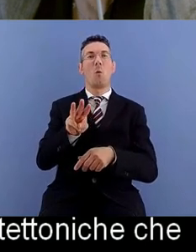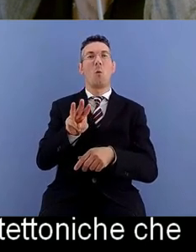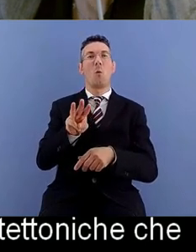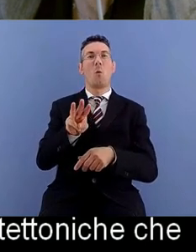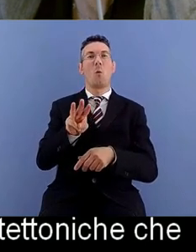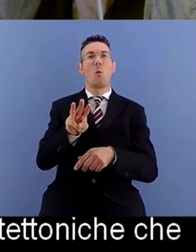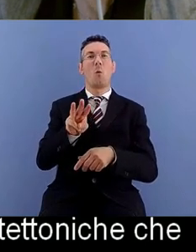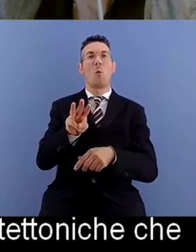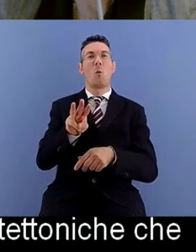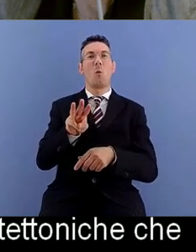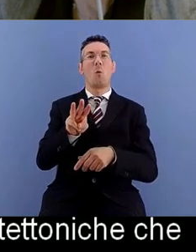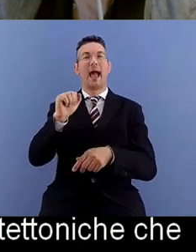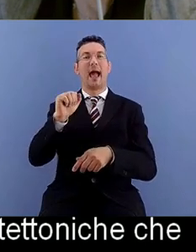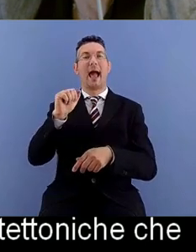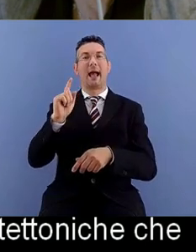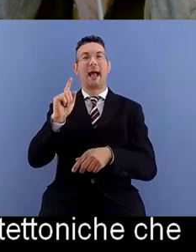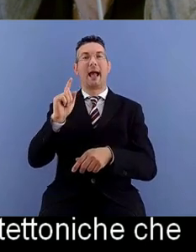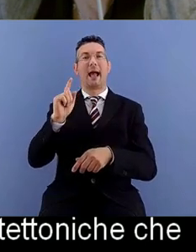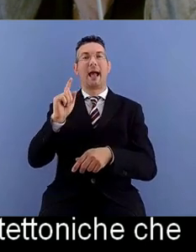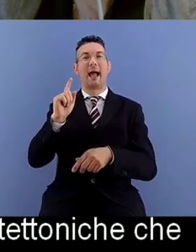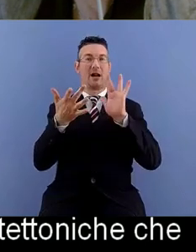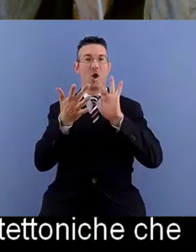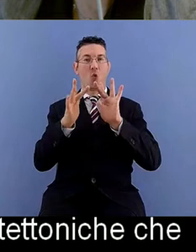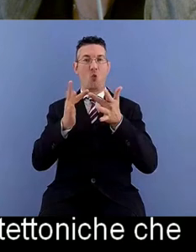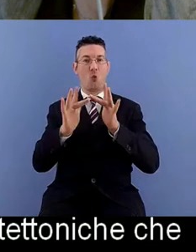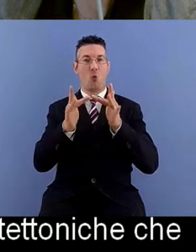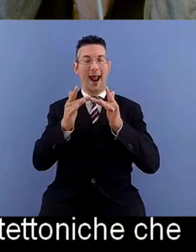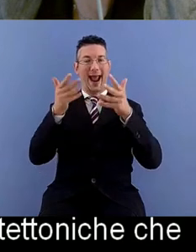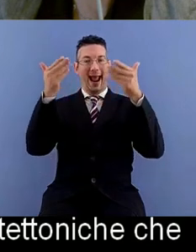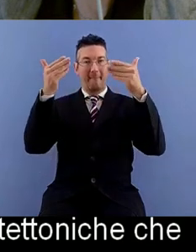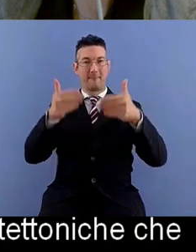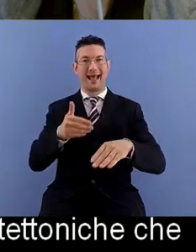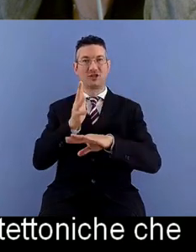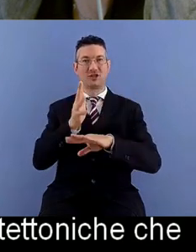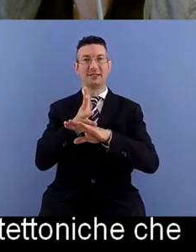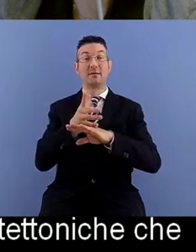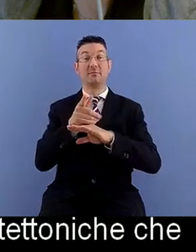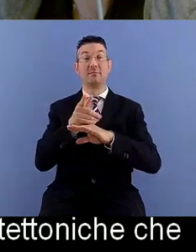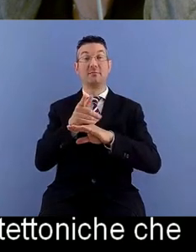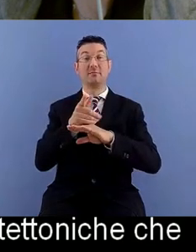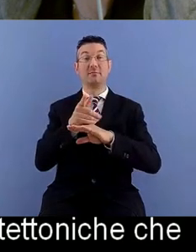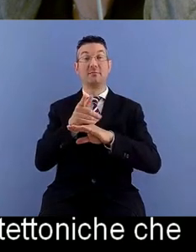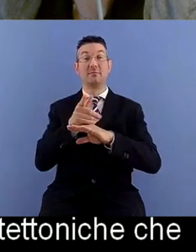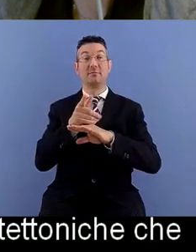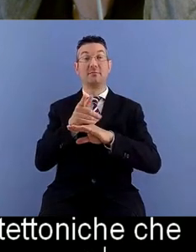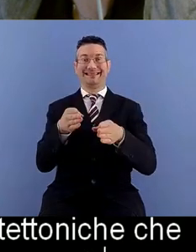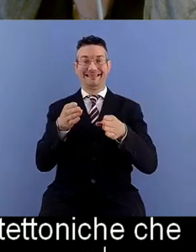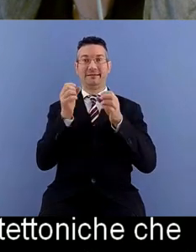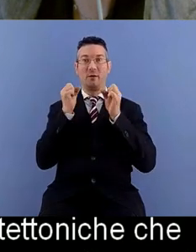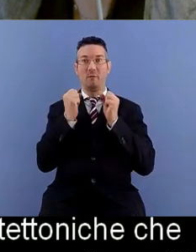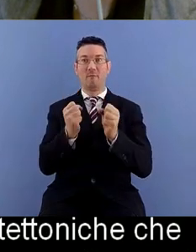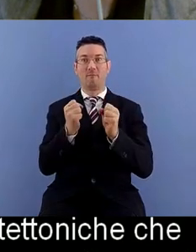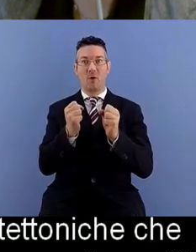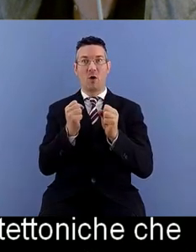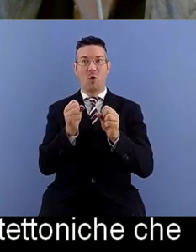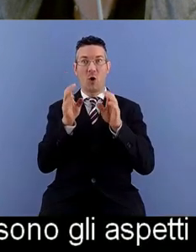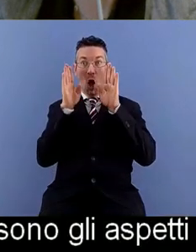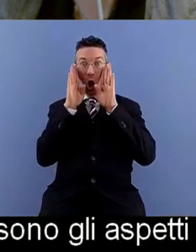hanno una grande attenzione su quelli che sono gli aspetti relativi alla